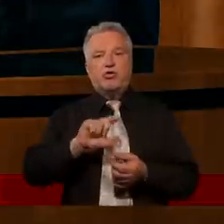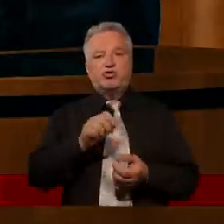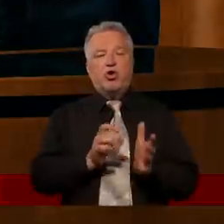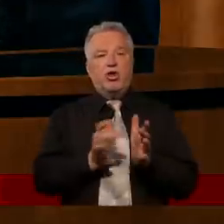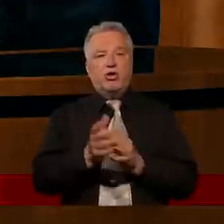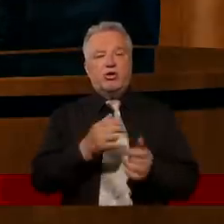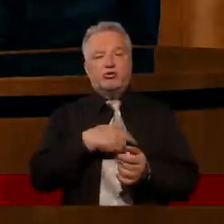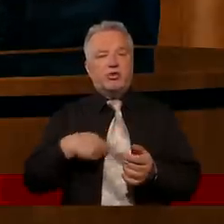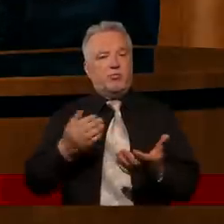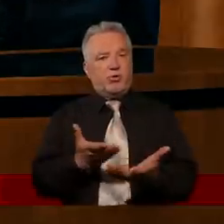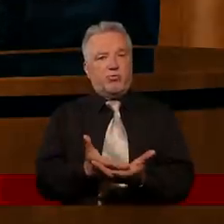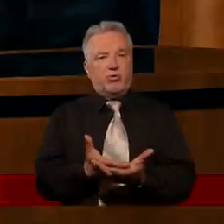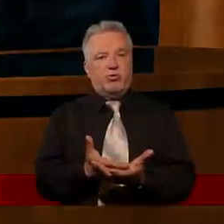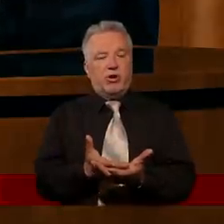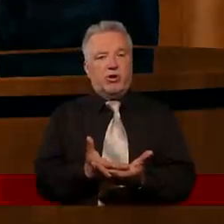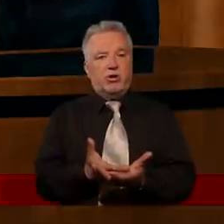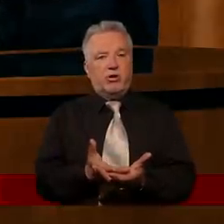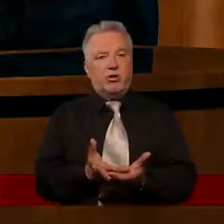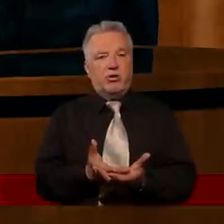oferuje i kim On jest, no to rzeczywiście.